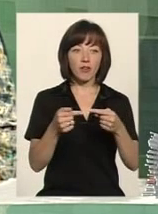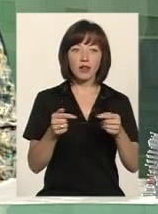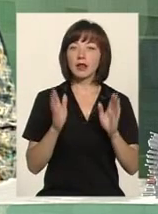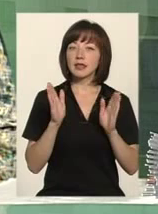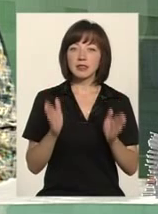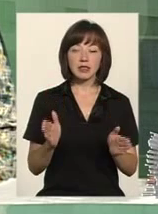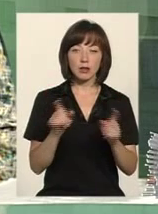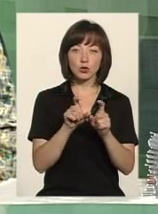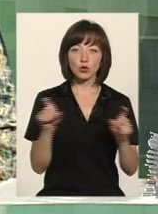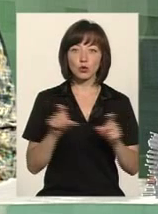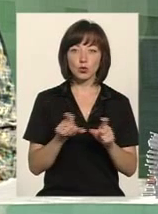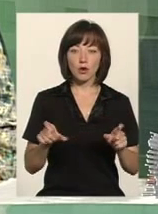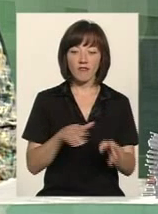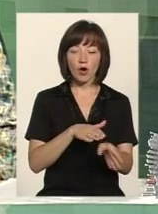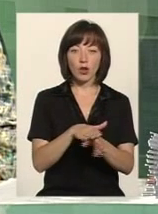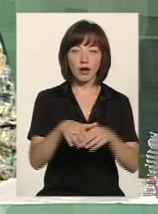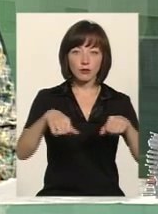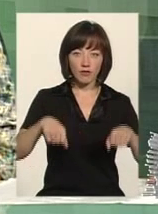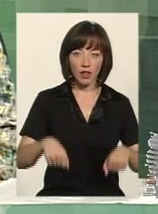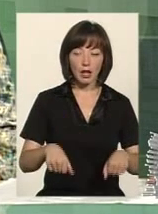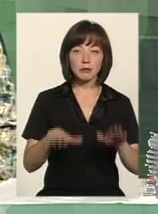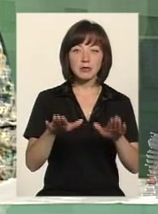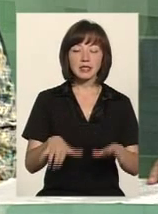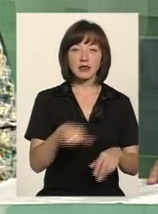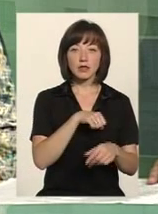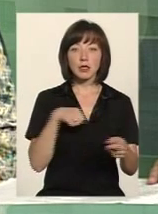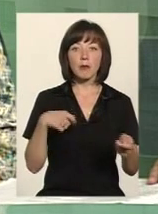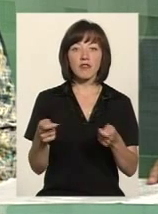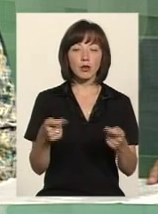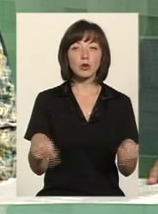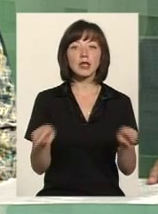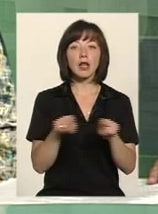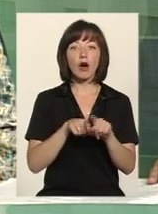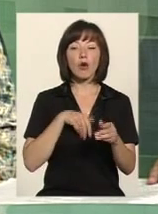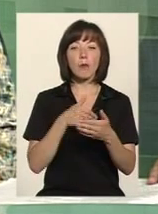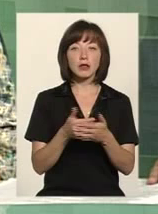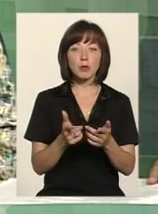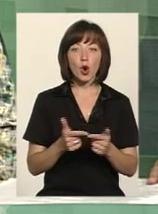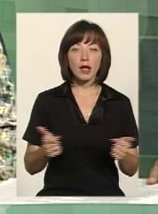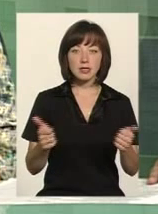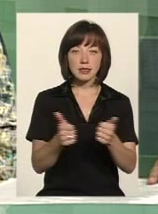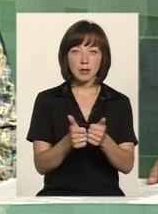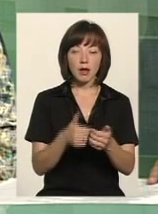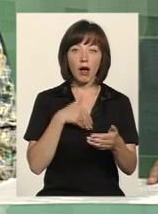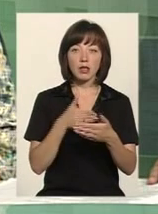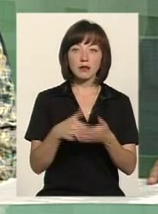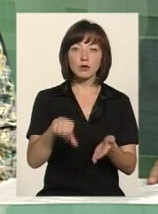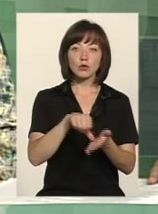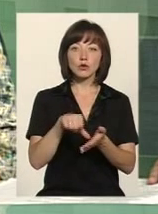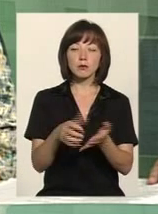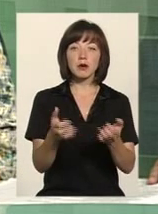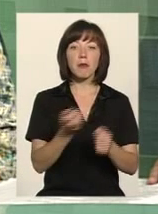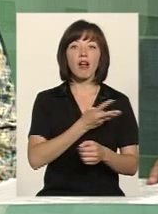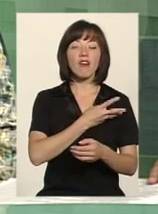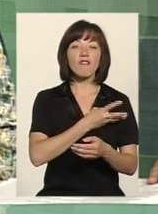структурами органів виконавчої влади, місцевого самоврядування, але й також громадськими організаціями досить неактивну участь приймали